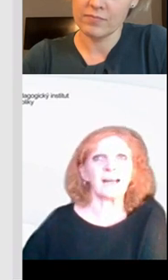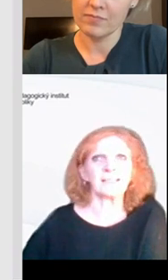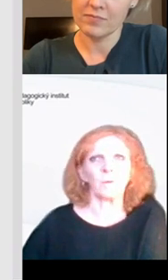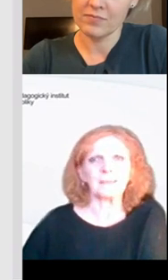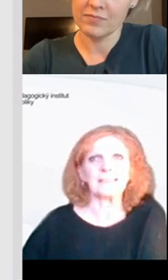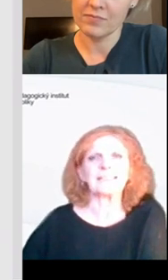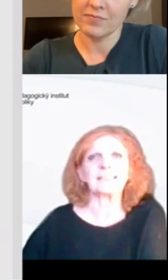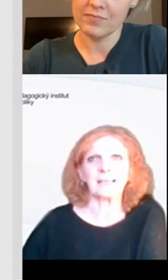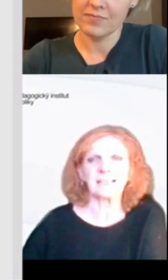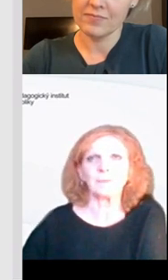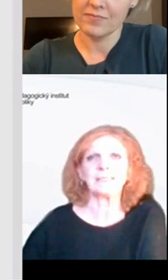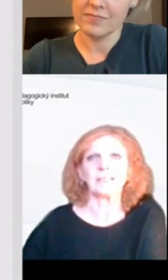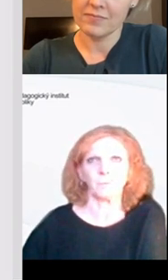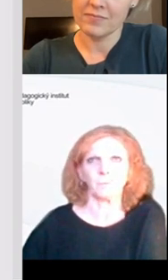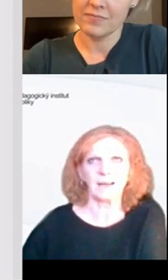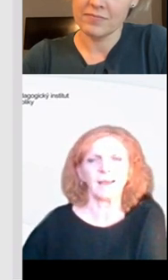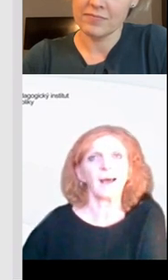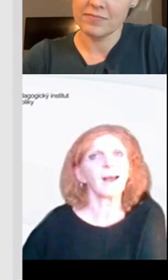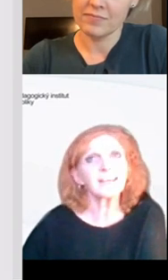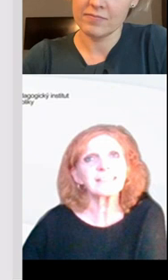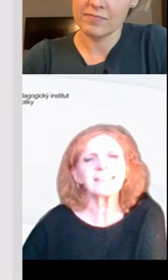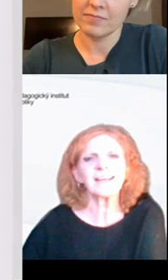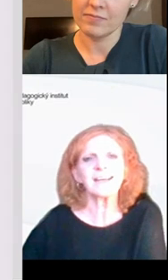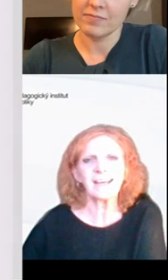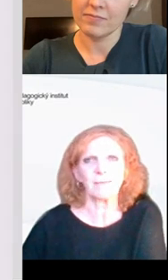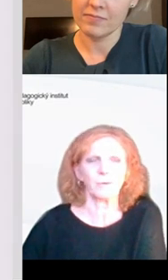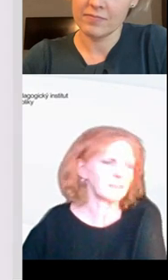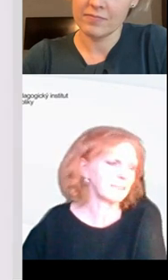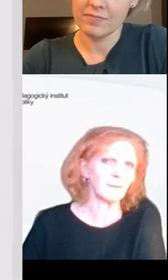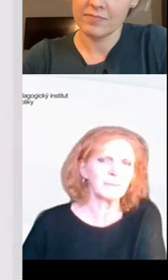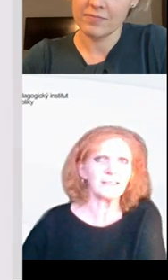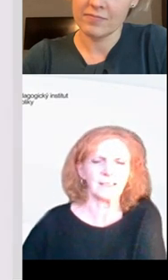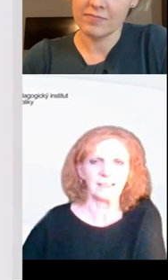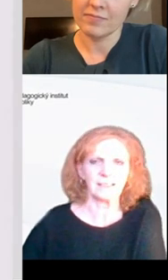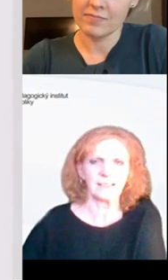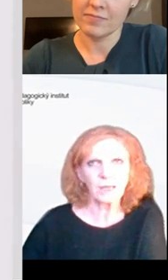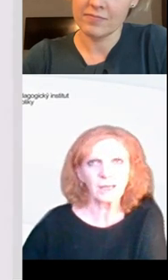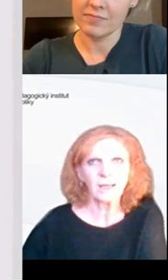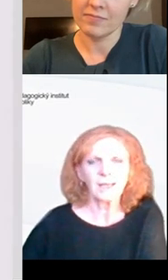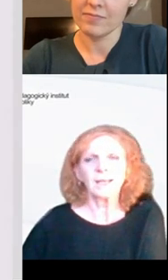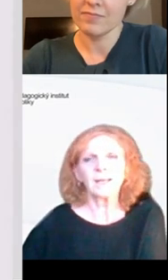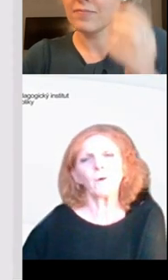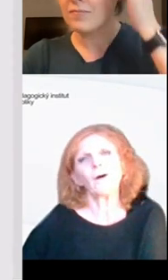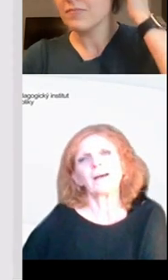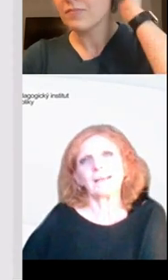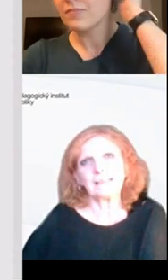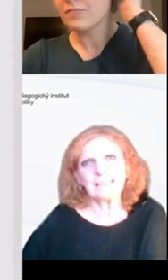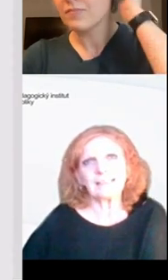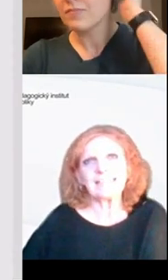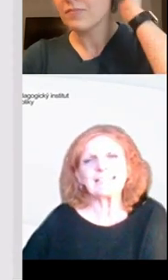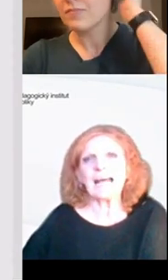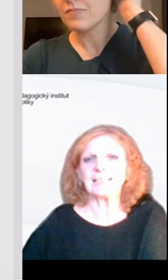rozvoji digitální kompetence, tak jak jsme si ji teď popsali, ale některé ne. Prosím, vemte si teď výsteče, nebo